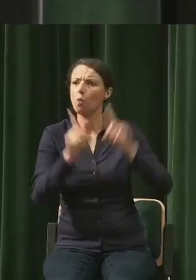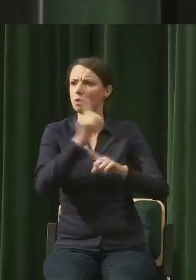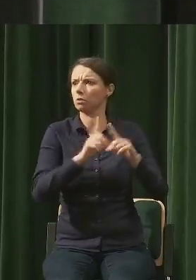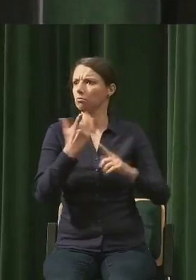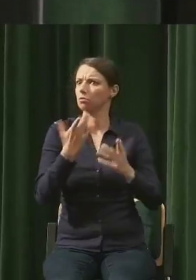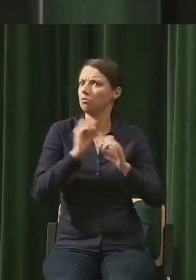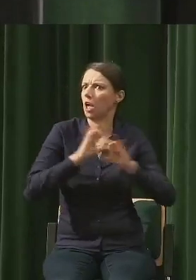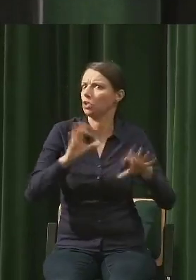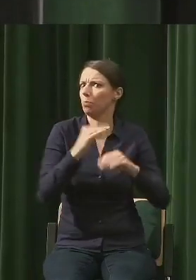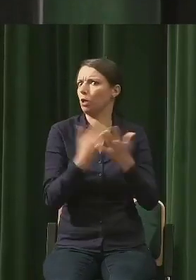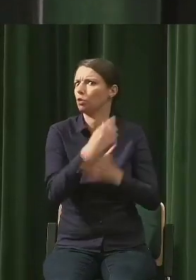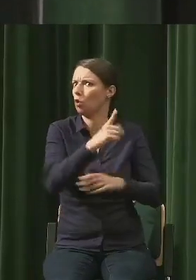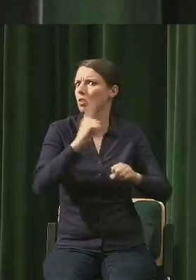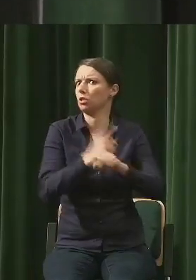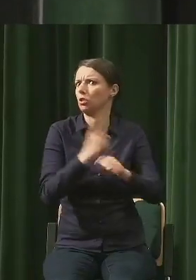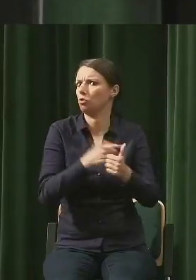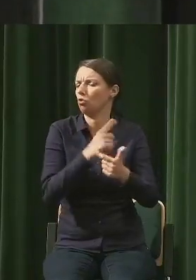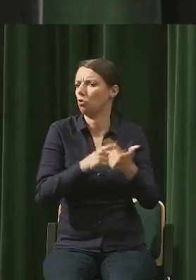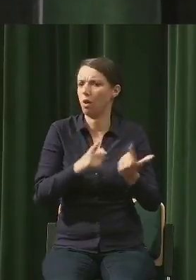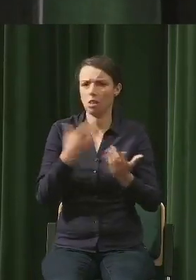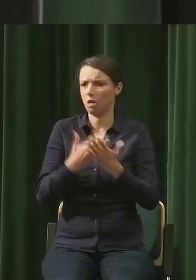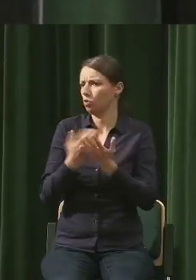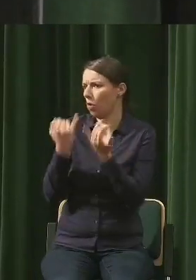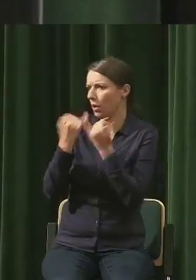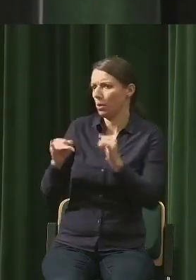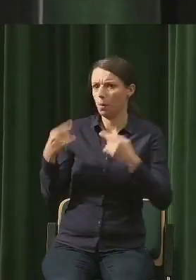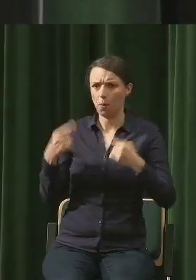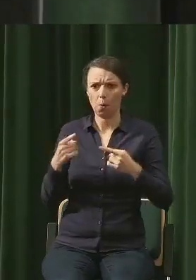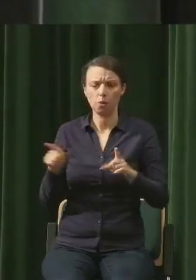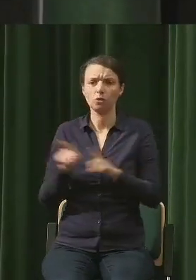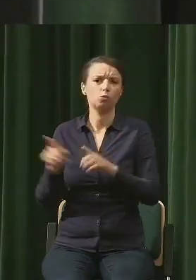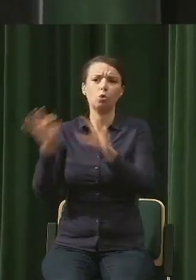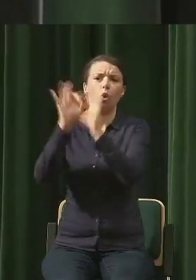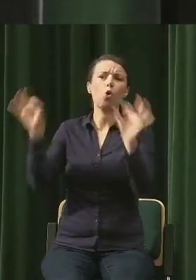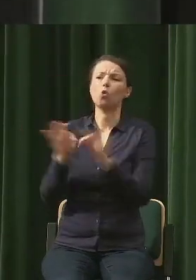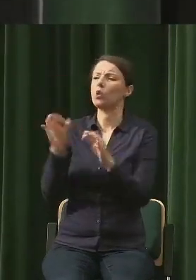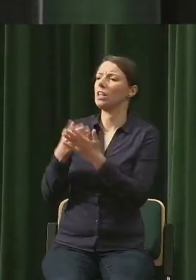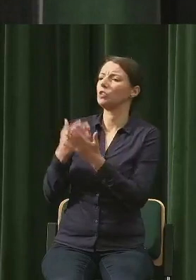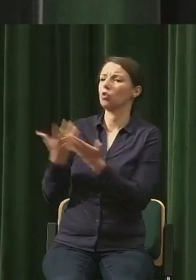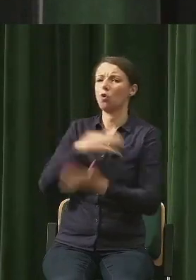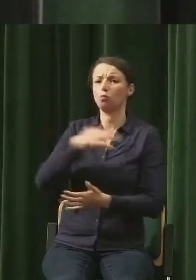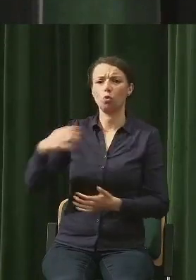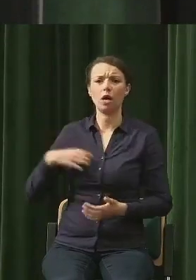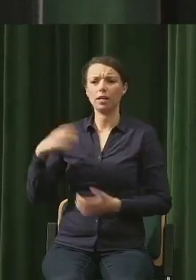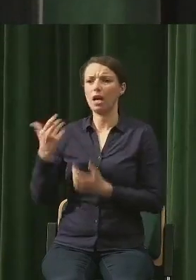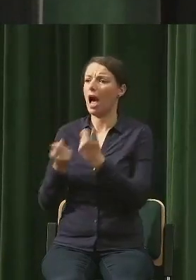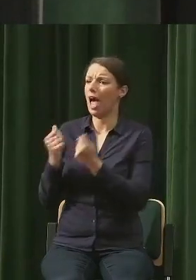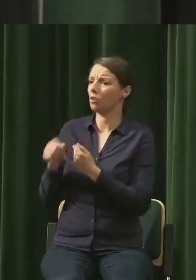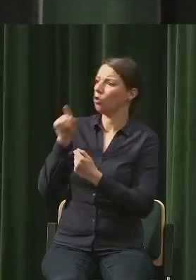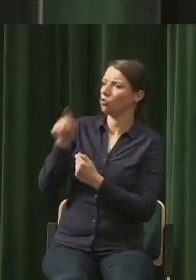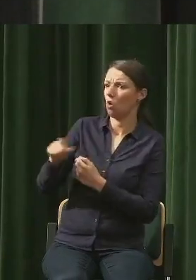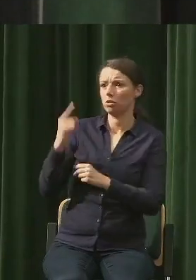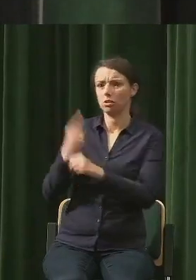tego w skali całego społeczeństwa, całej gospodarki jest to, a nie coś innego. To oczywiście czasem jest wtedy pytanie,